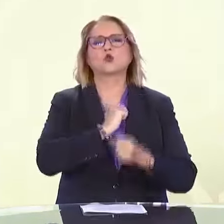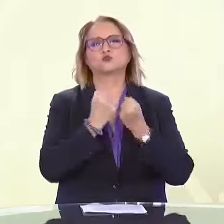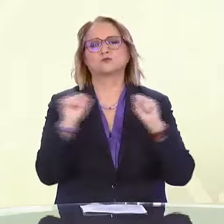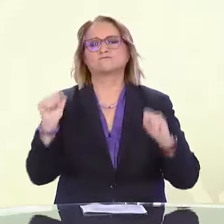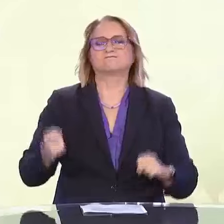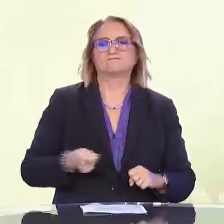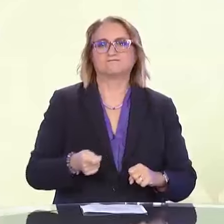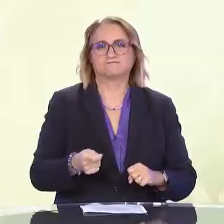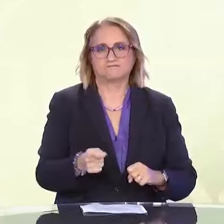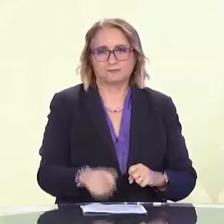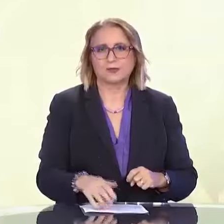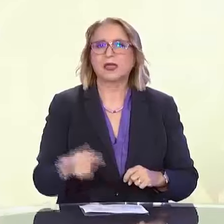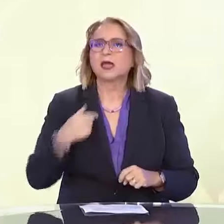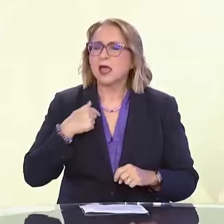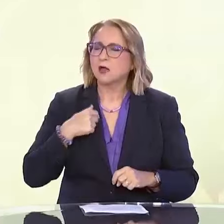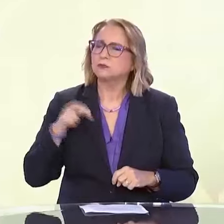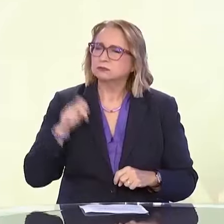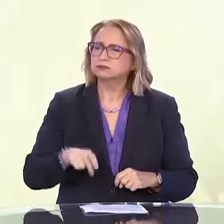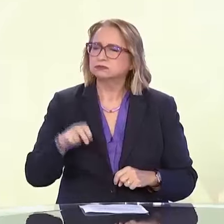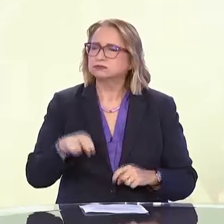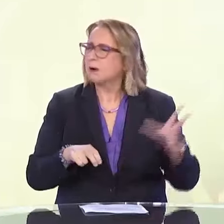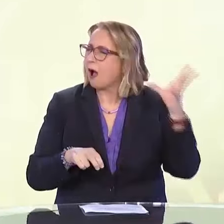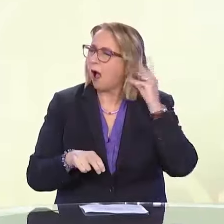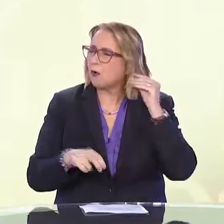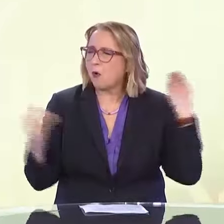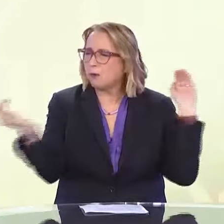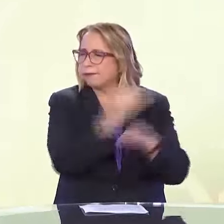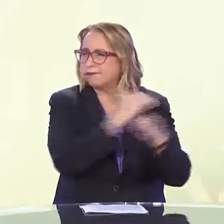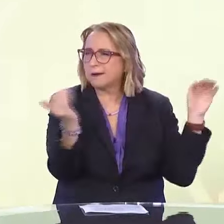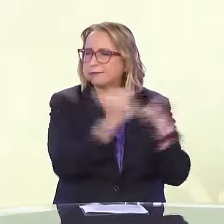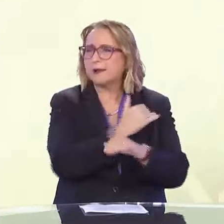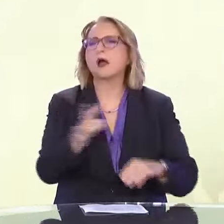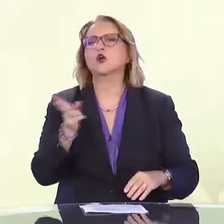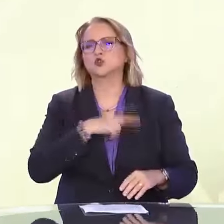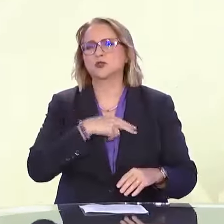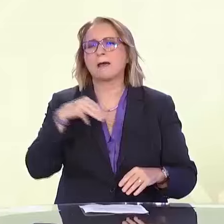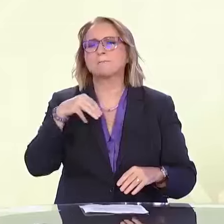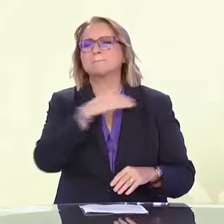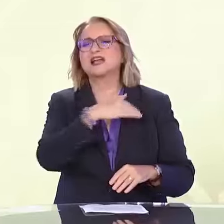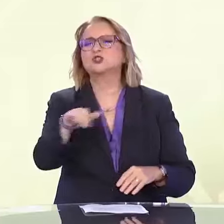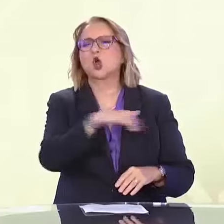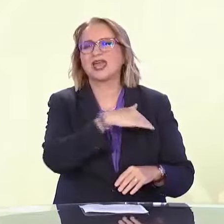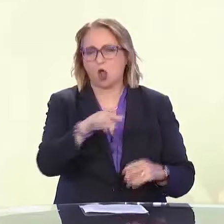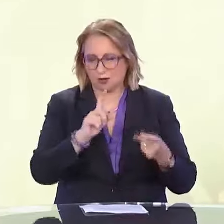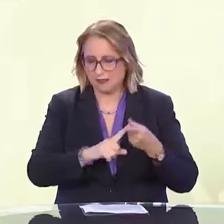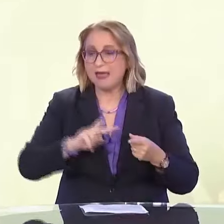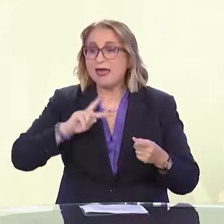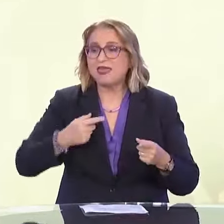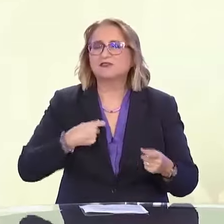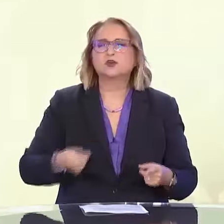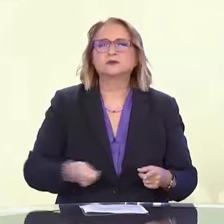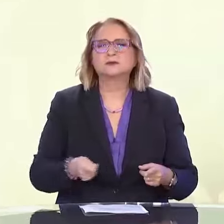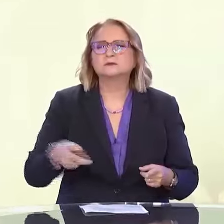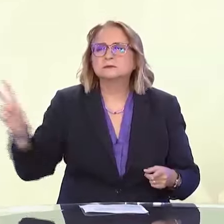Ακούω κιόλας στη Μεσογείο, οπότε ξέρω ότι είμαι σωστά. Και ένα ακόμα αισθητηριακό σημαντικό είναι ότι επειδή βρισκόμαστε έξω από καφετέριες μυρίζω και τον